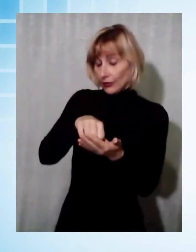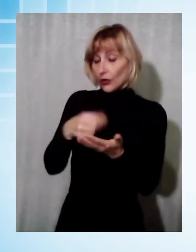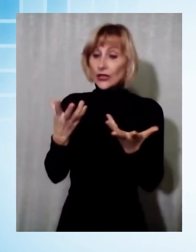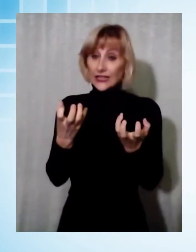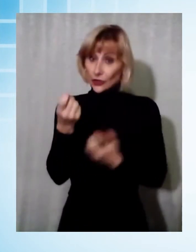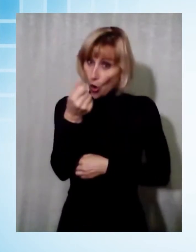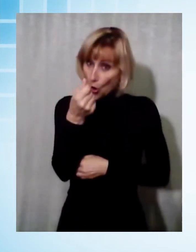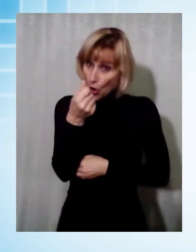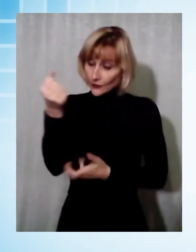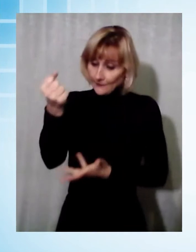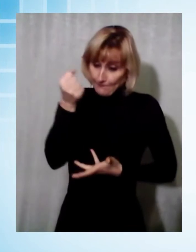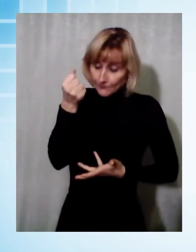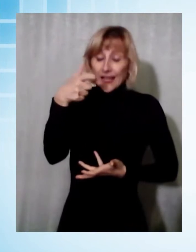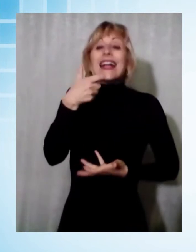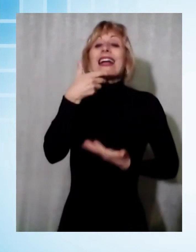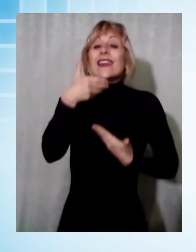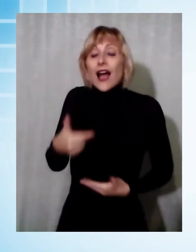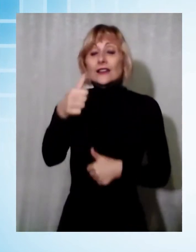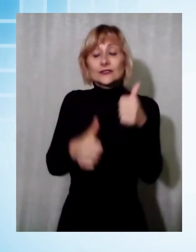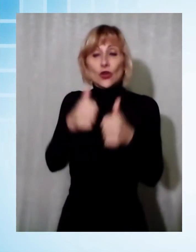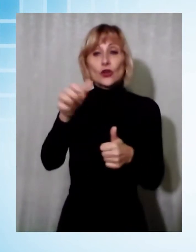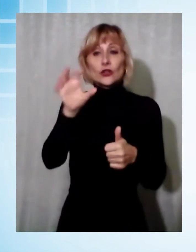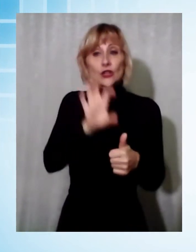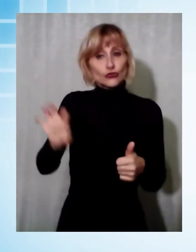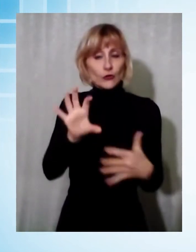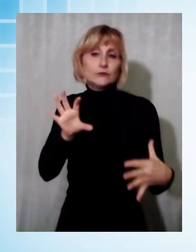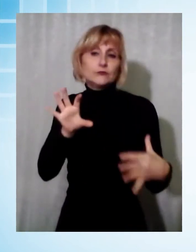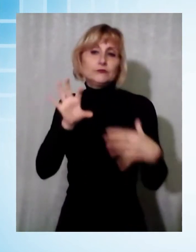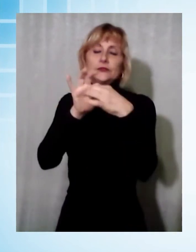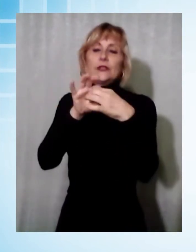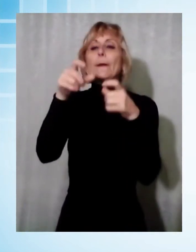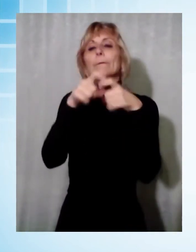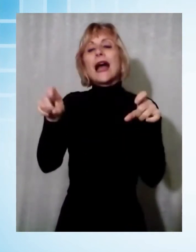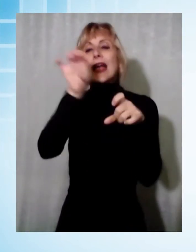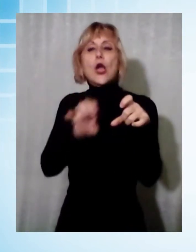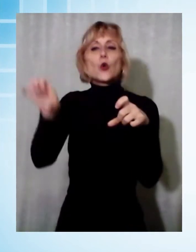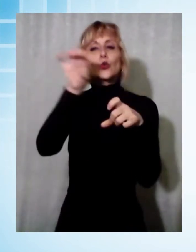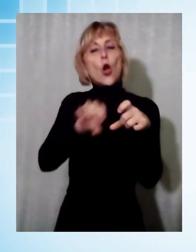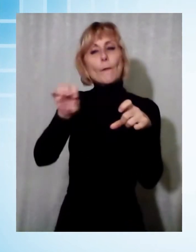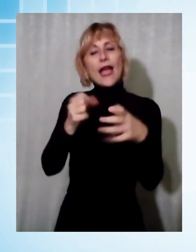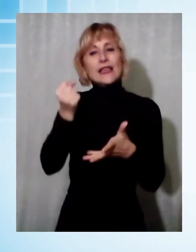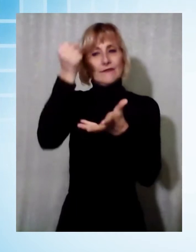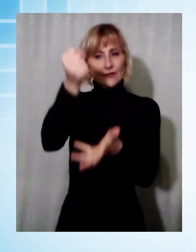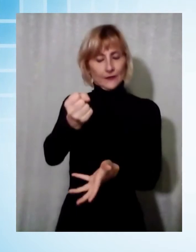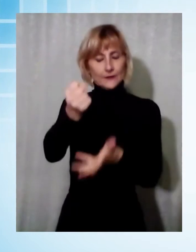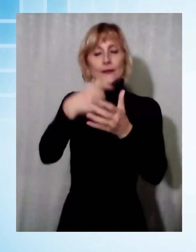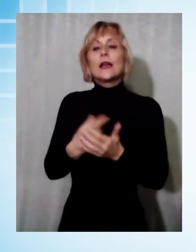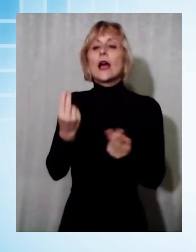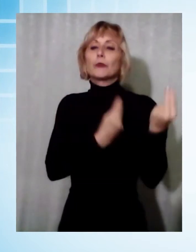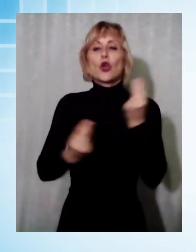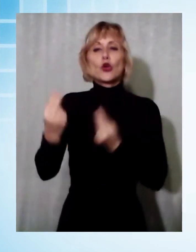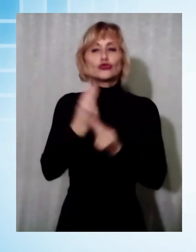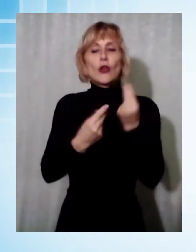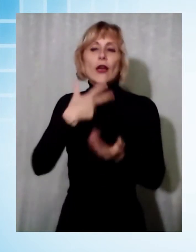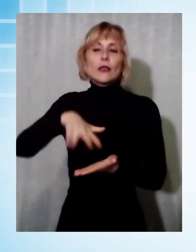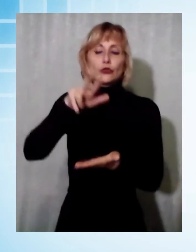grazie al bando regionale legato alla Banca Europea degli investimenti. Con l'approvazione del progetto definitivo prima e di